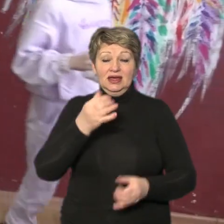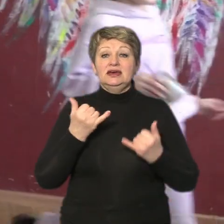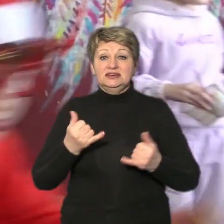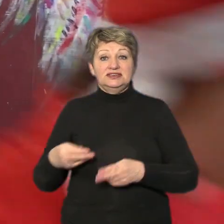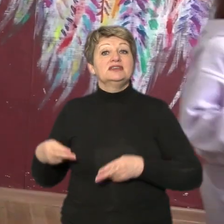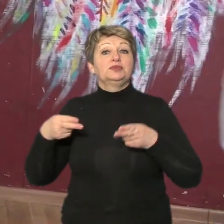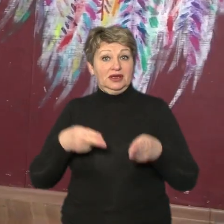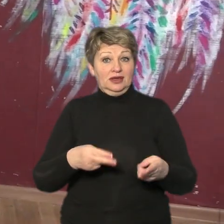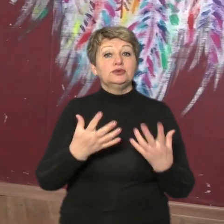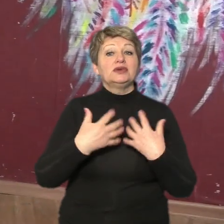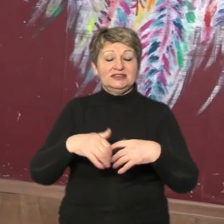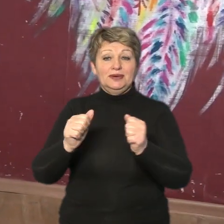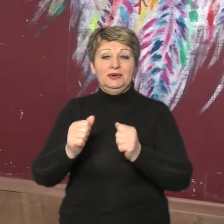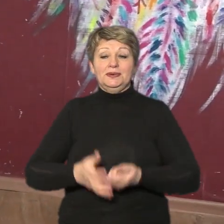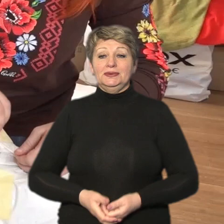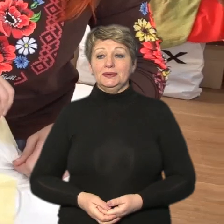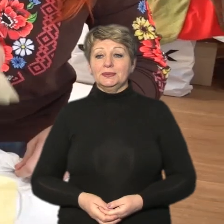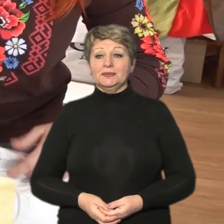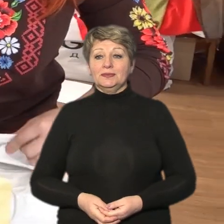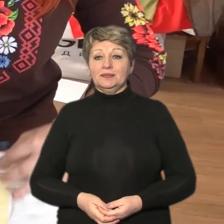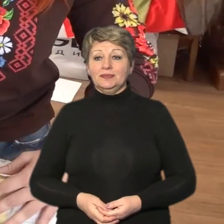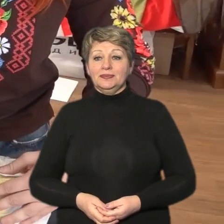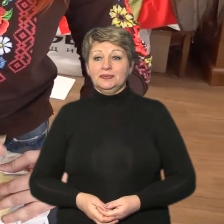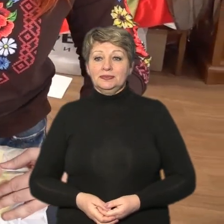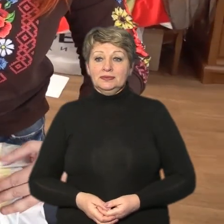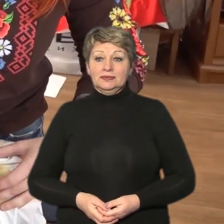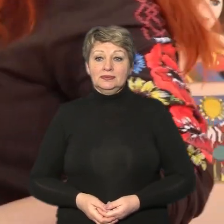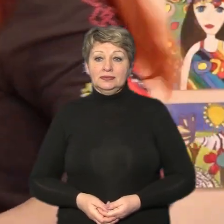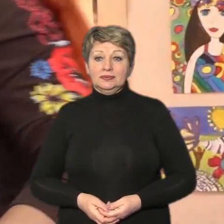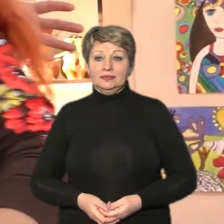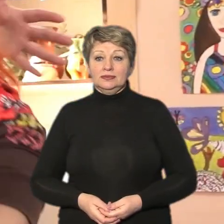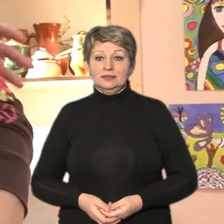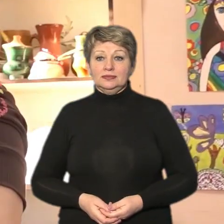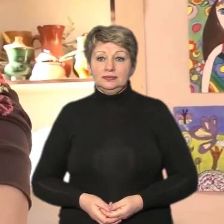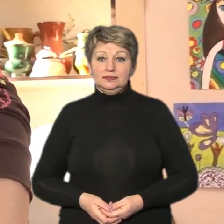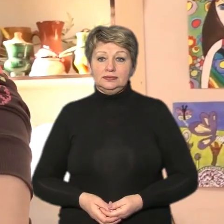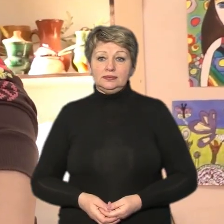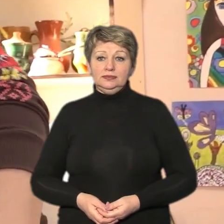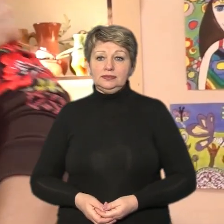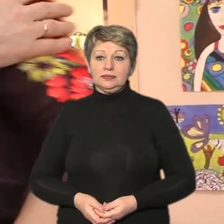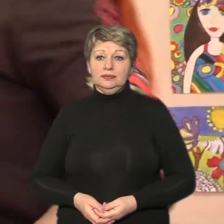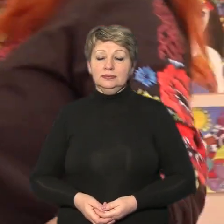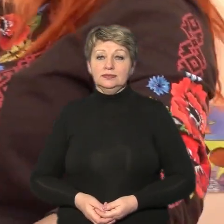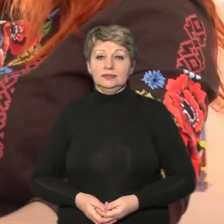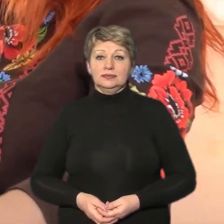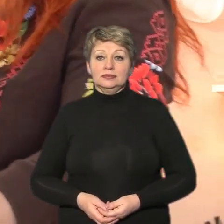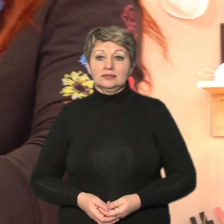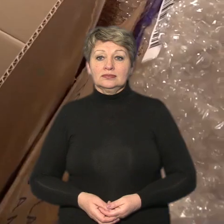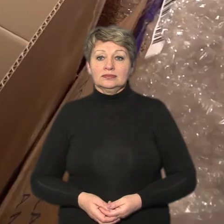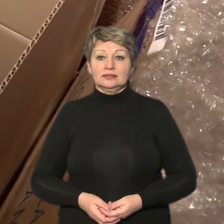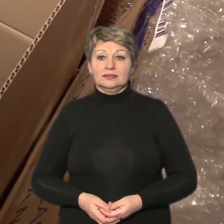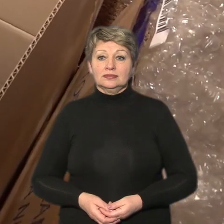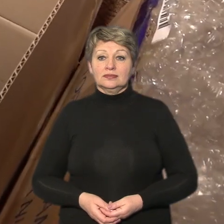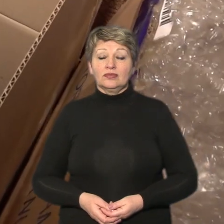заборути пробігай пробігай ще щось я все запакую за творчість дякую за натхнення за за